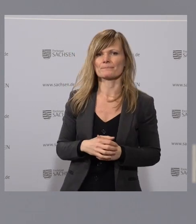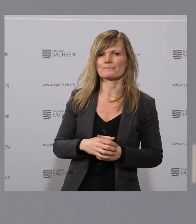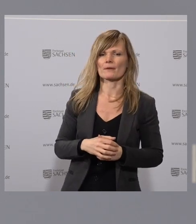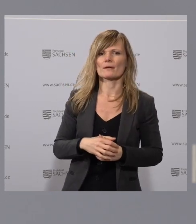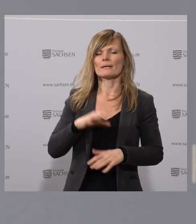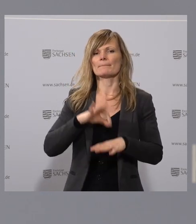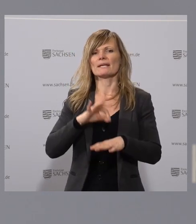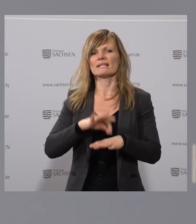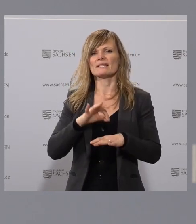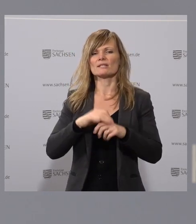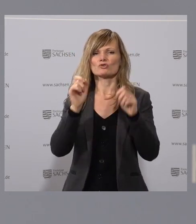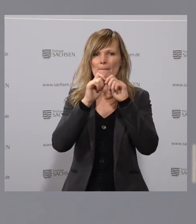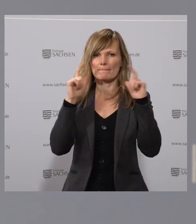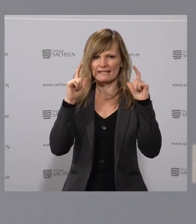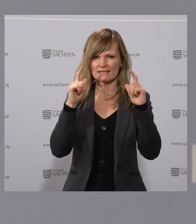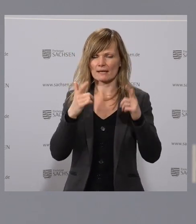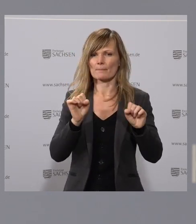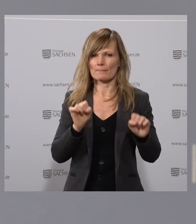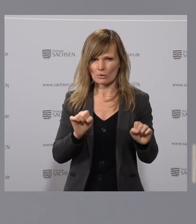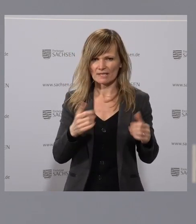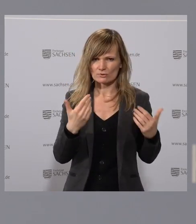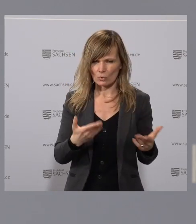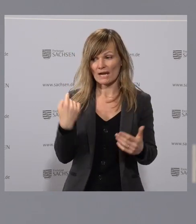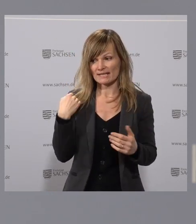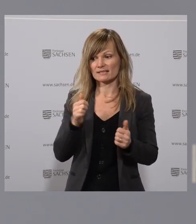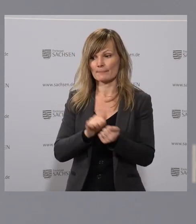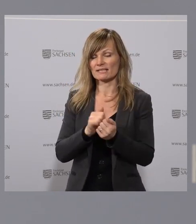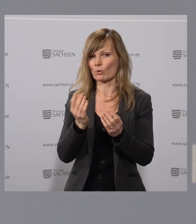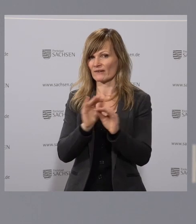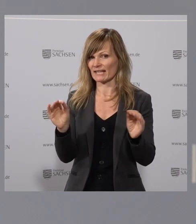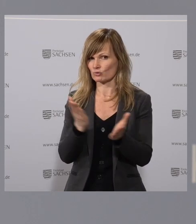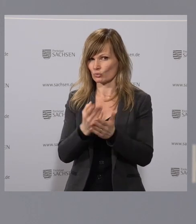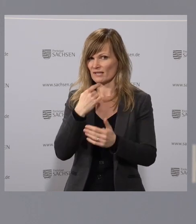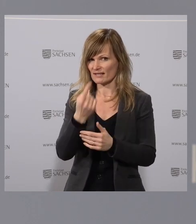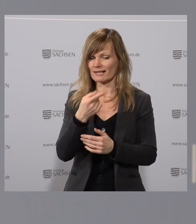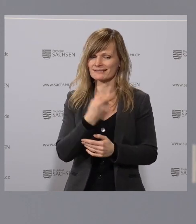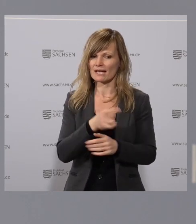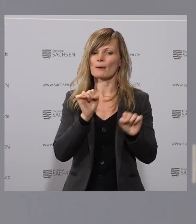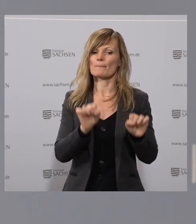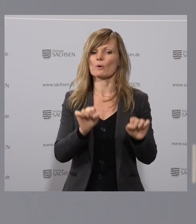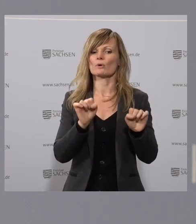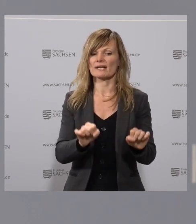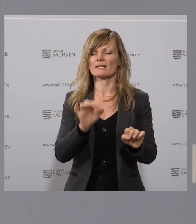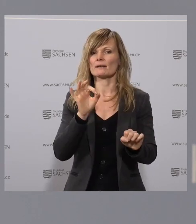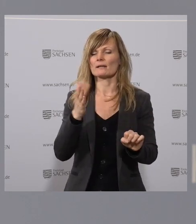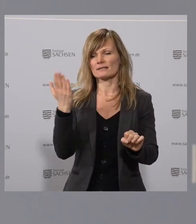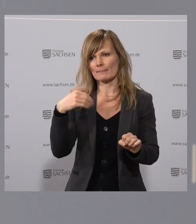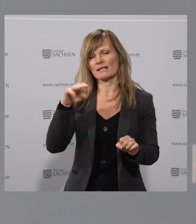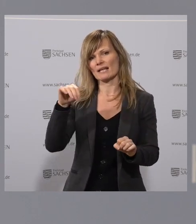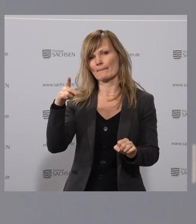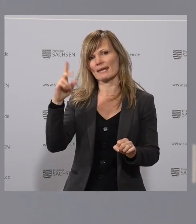einer medizinischen Maske und so, genauso habe ich es gesagt in der letzten Pressekonferenz, ist eine Möglichkeit, die eröffnet worden ist auf der MPK.